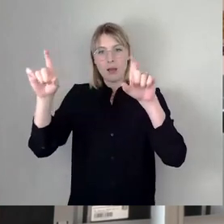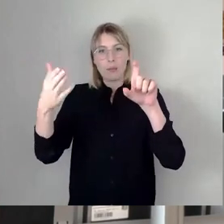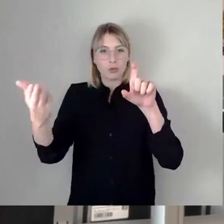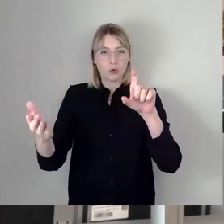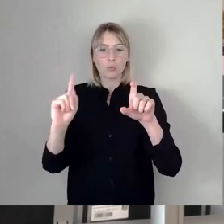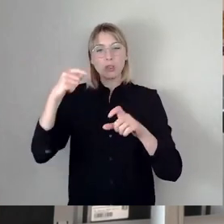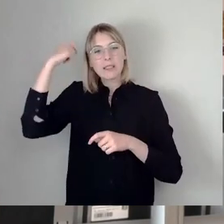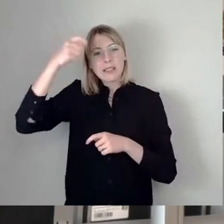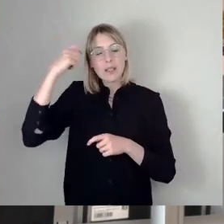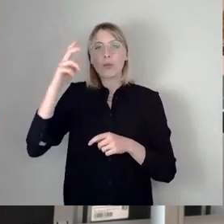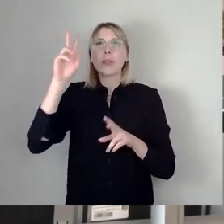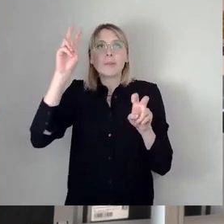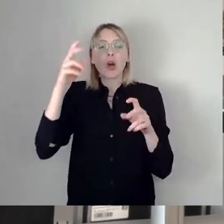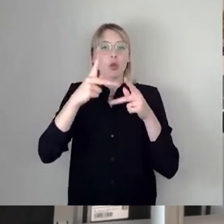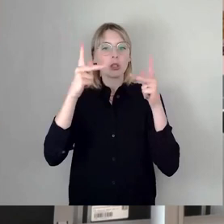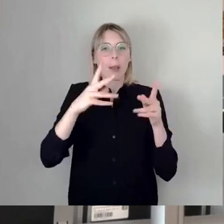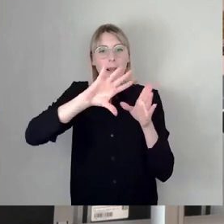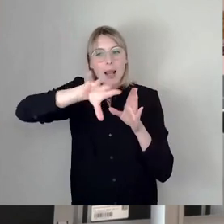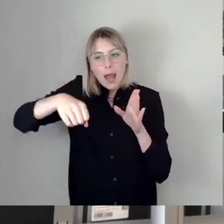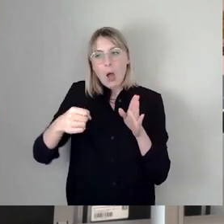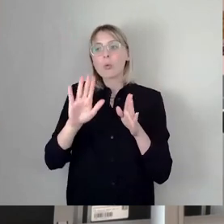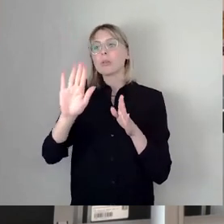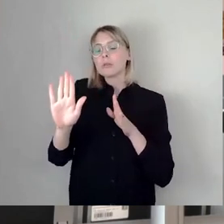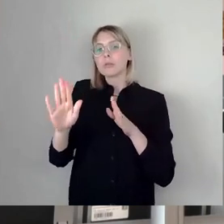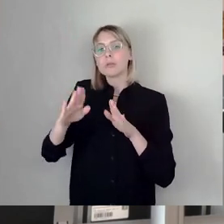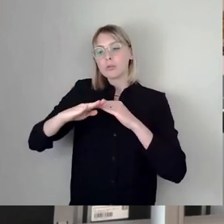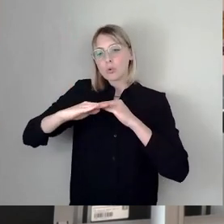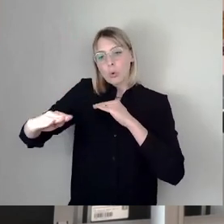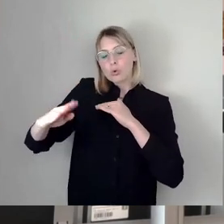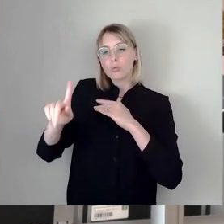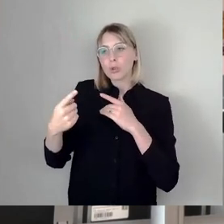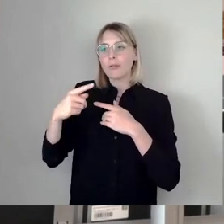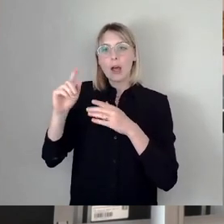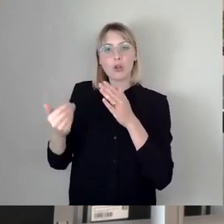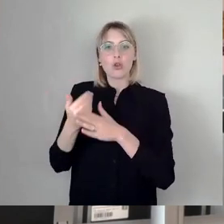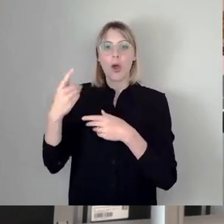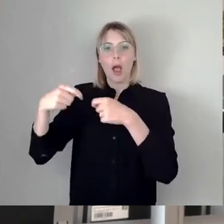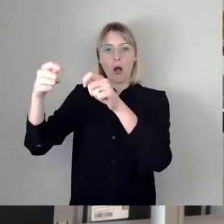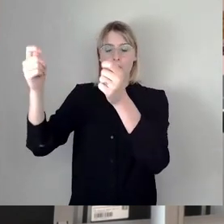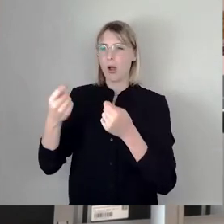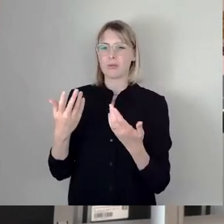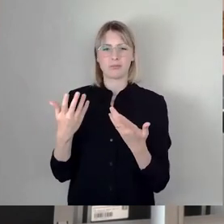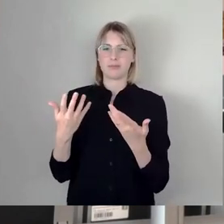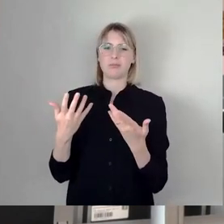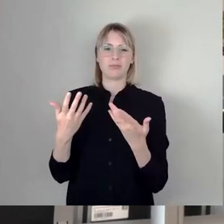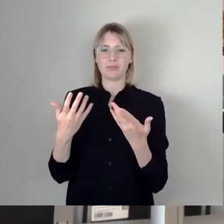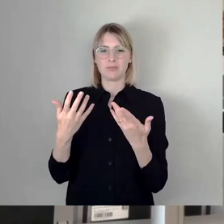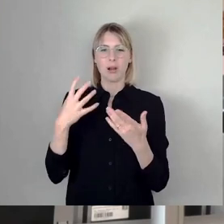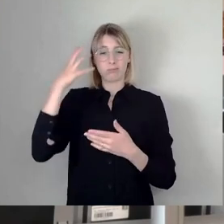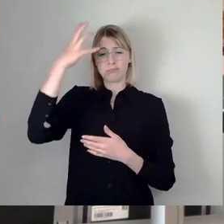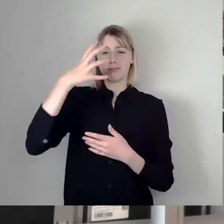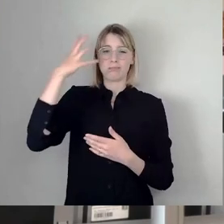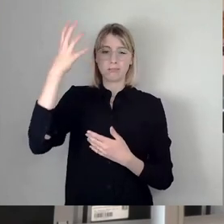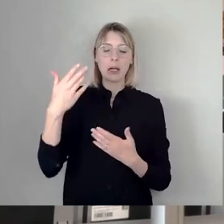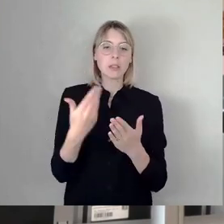Konzept auf seinem eigenen Ticket durchführt, der muss das dann alles wieder hinbauen. Ein Wahnsinn. Und deshalb, wenn Sie das wollen,